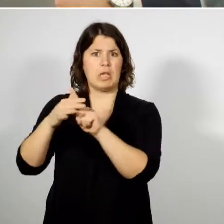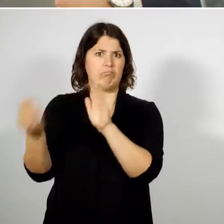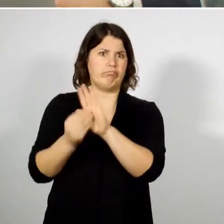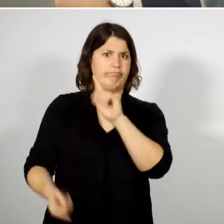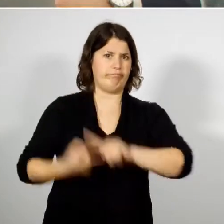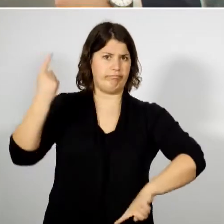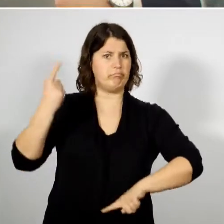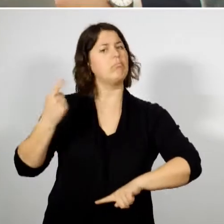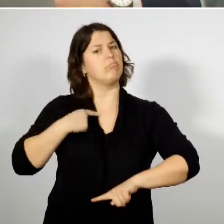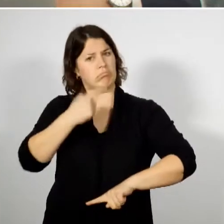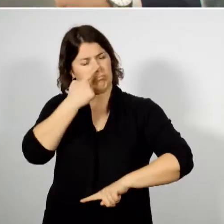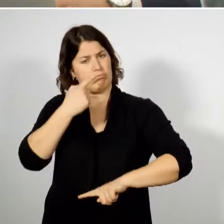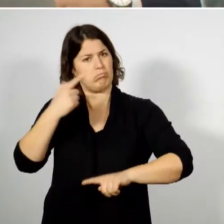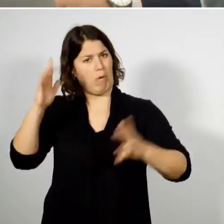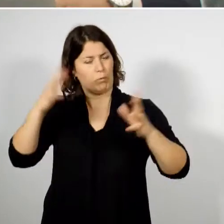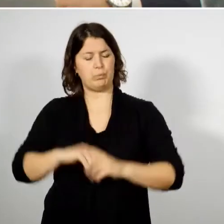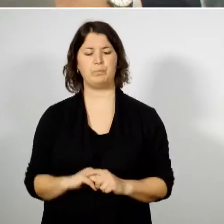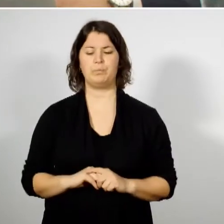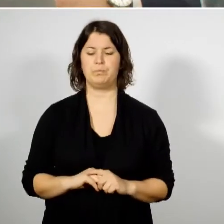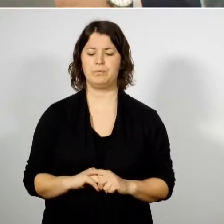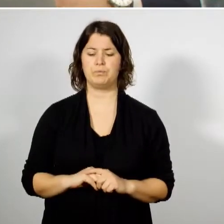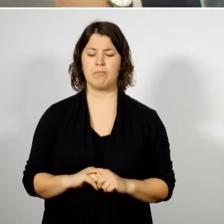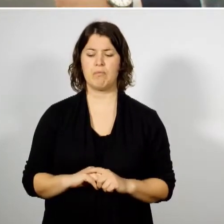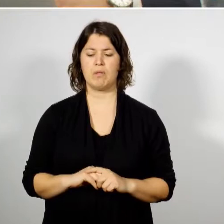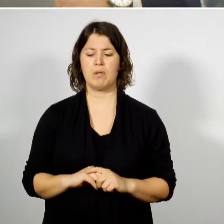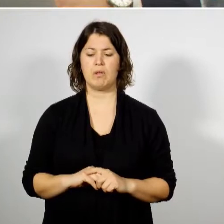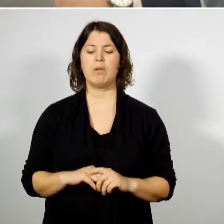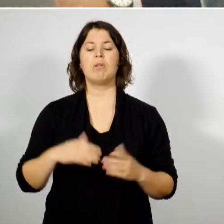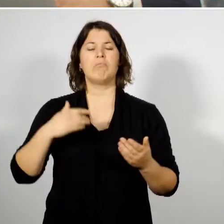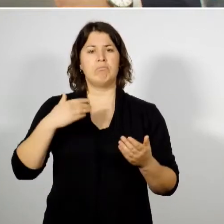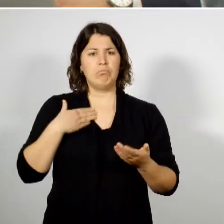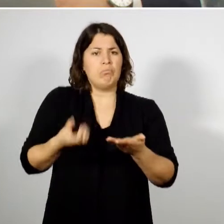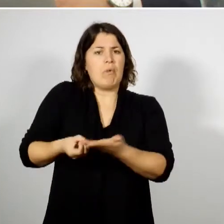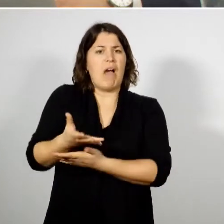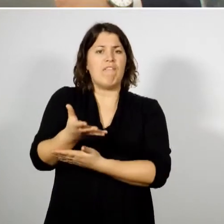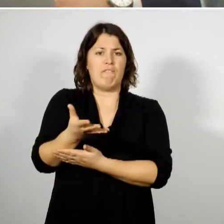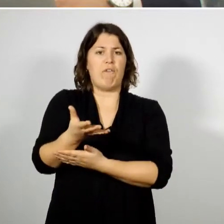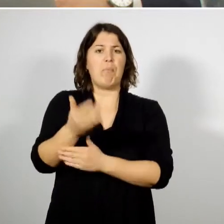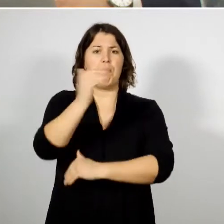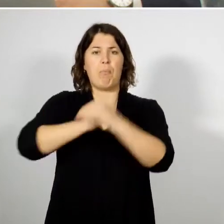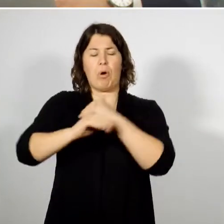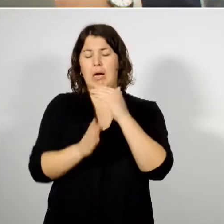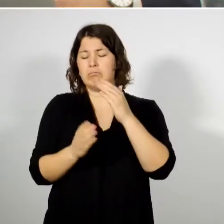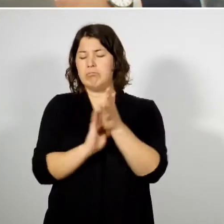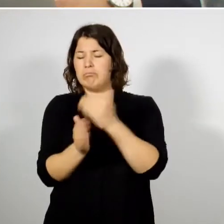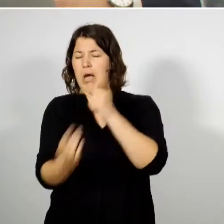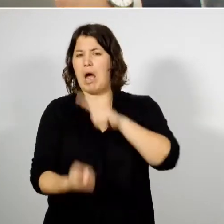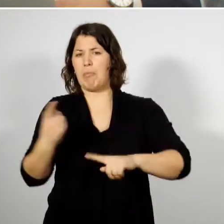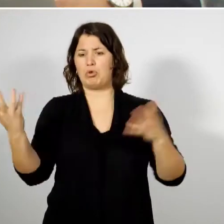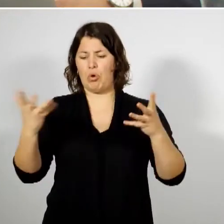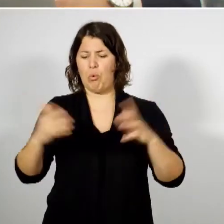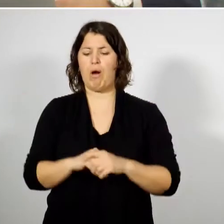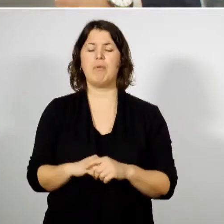nous en félicitons. Je veux pour ma part mettre en relief une notion intrasecte du programme, à savoir l'impérieuse